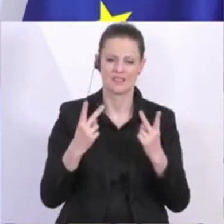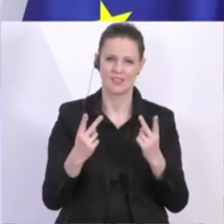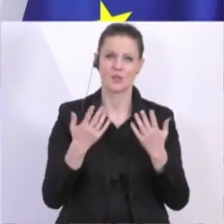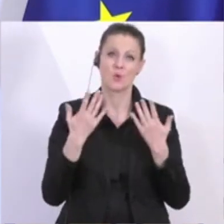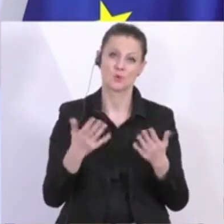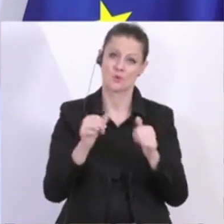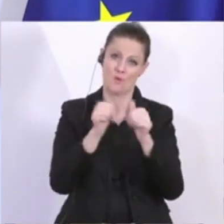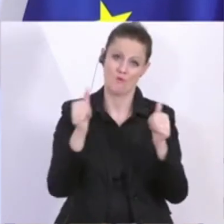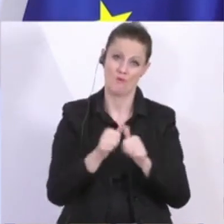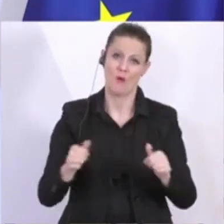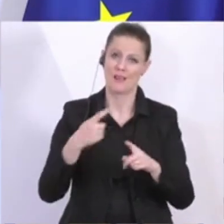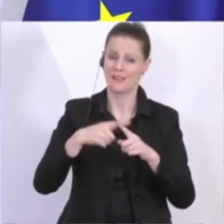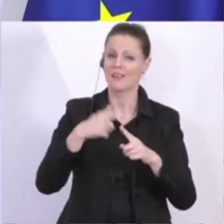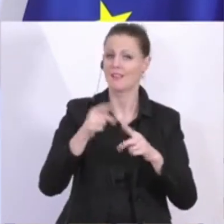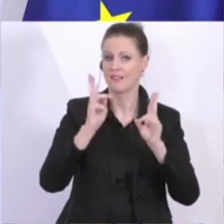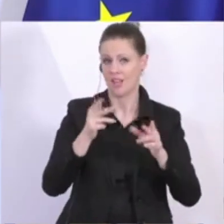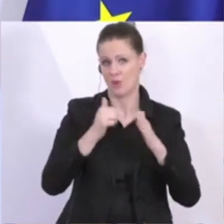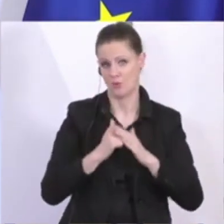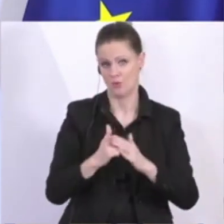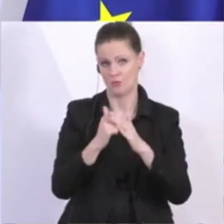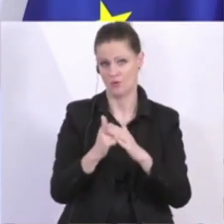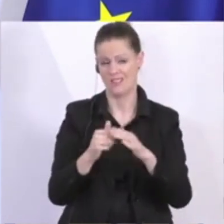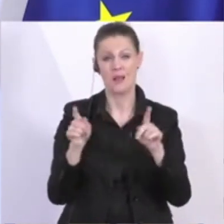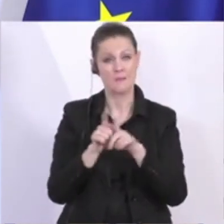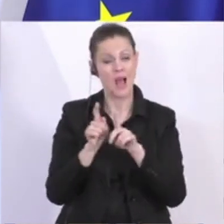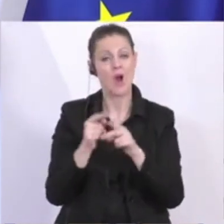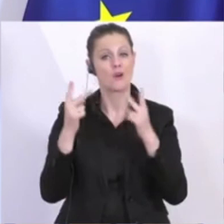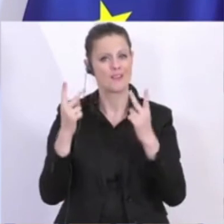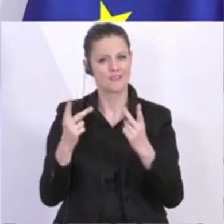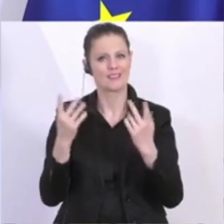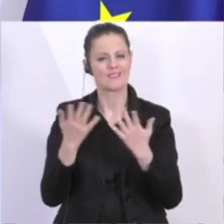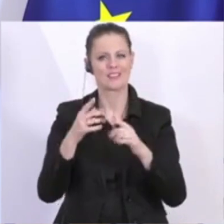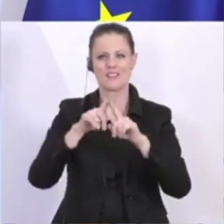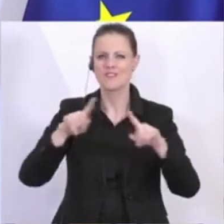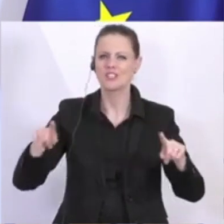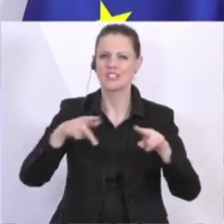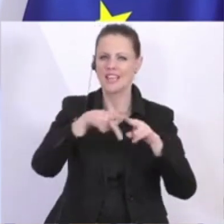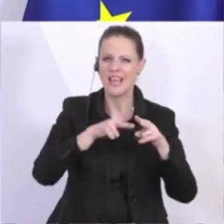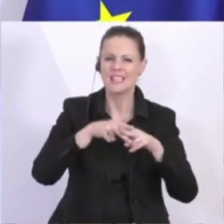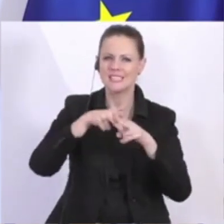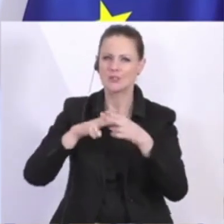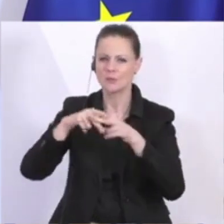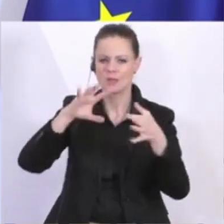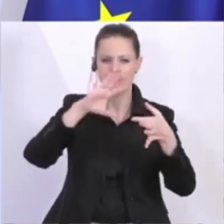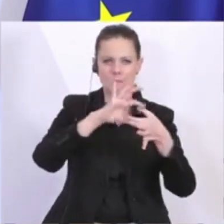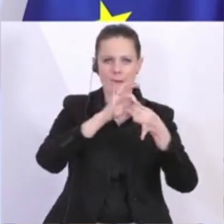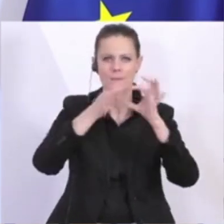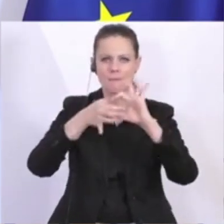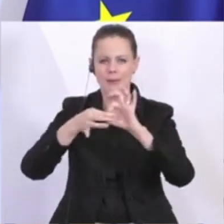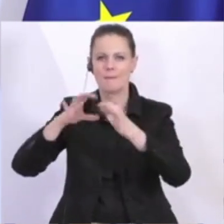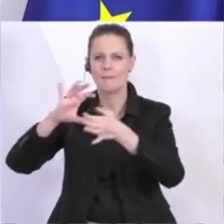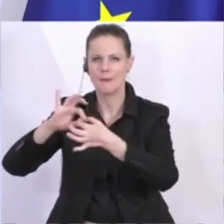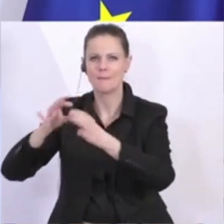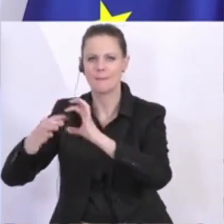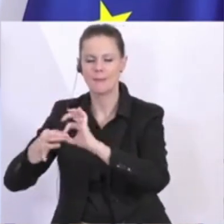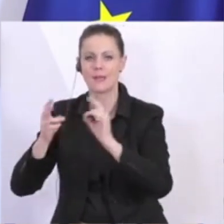Form der Kredite unterstützen. Uns ist aber auch wichtig, dass wir die unterschiedlichen Instrumente gut miteinander kombinieren. Und so